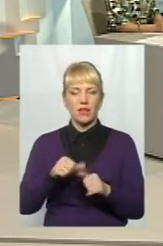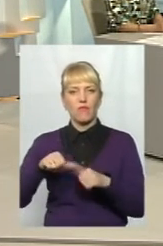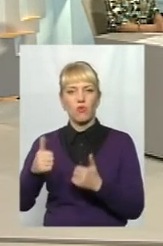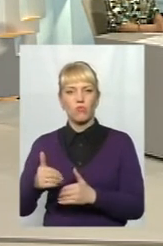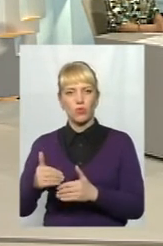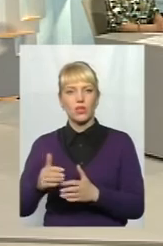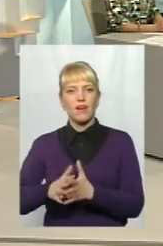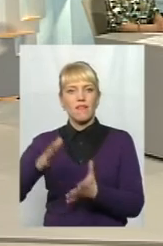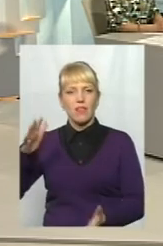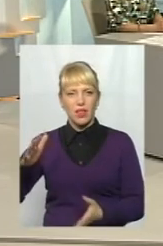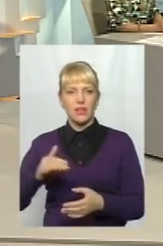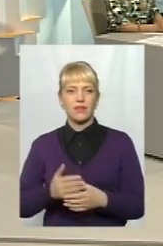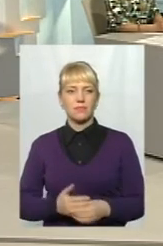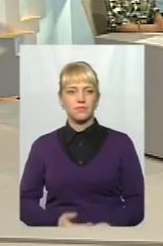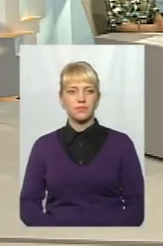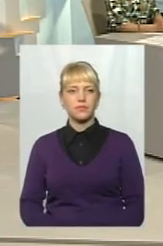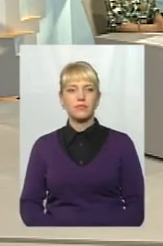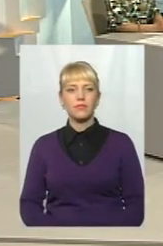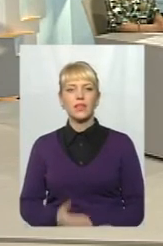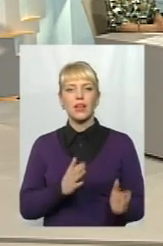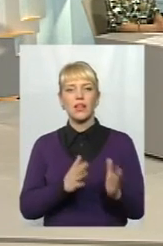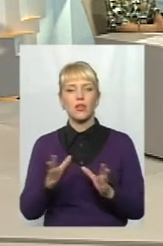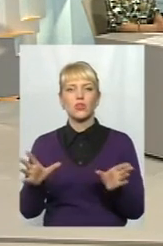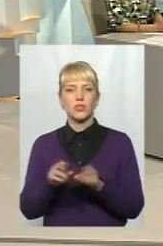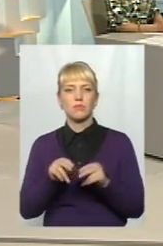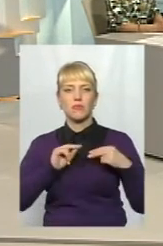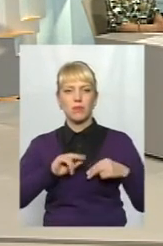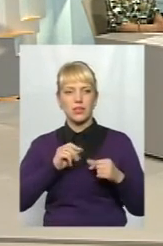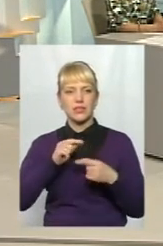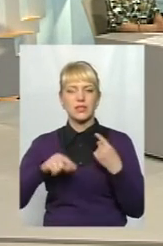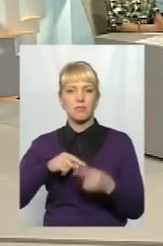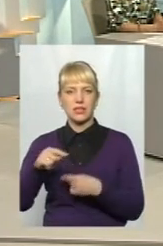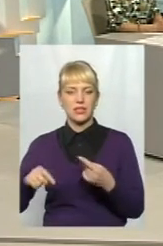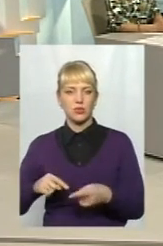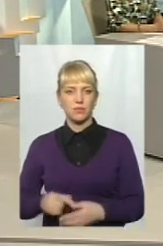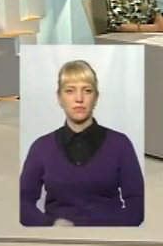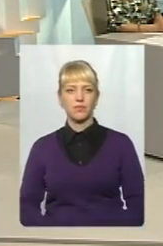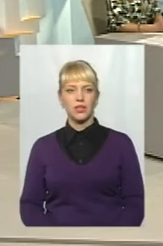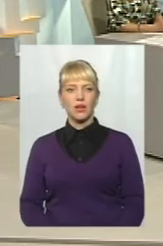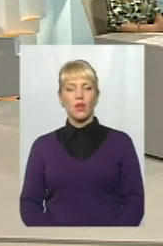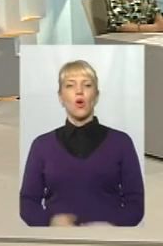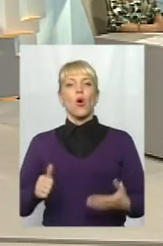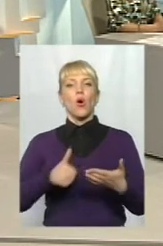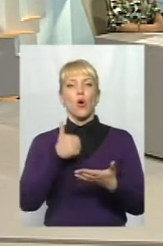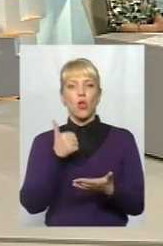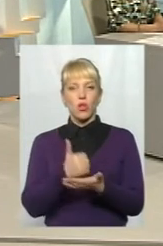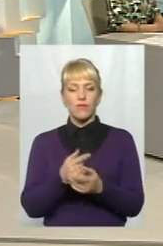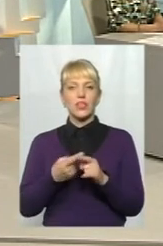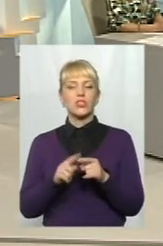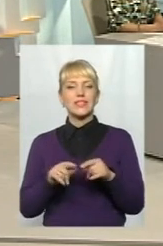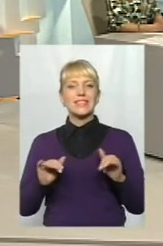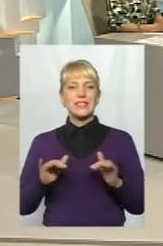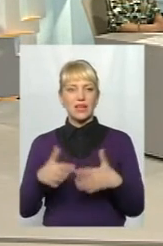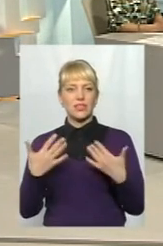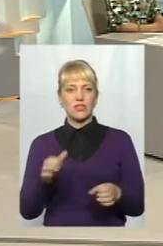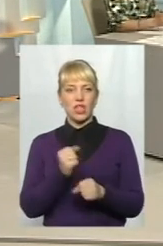'язково рухається. Ми в тому напрямку йдемо. Налагоджується співпраця з бізнесом, представник бізнесу. Головне, що ці заходи вже